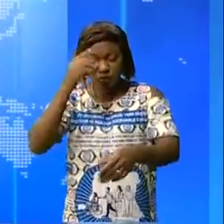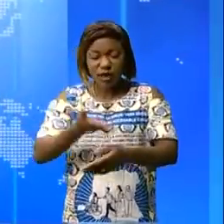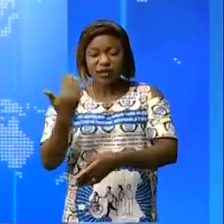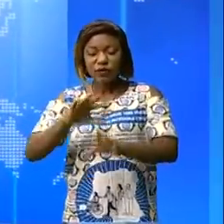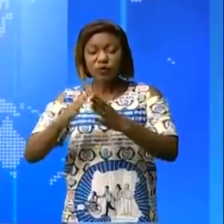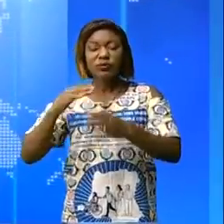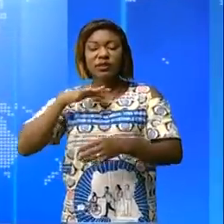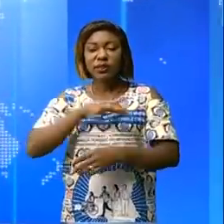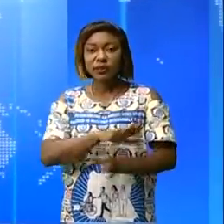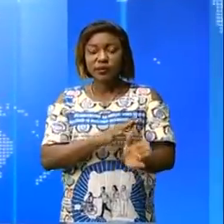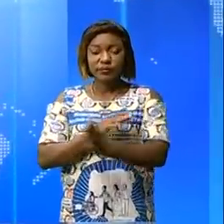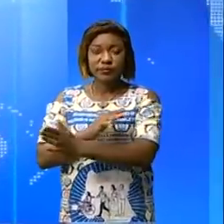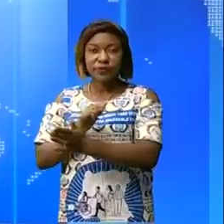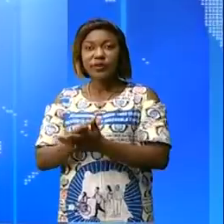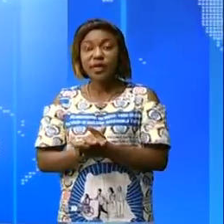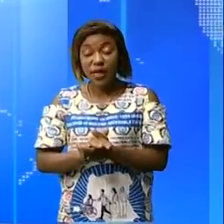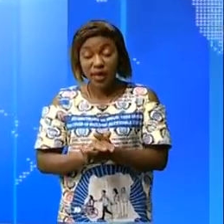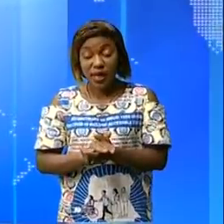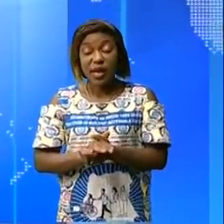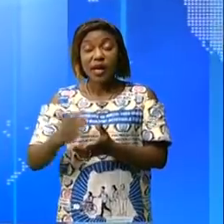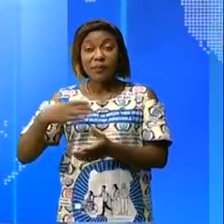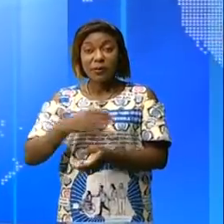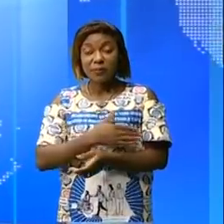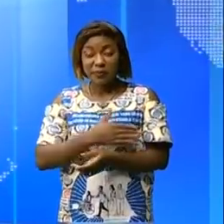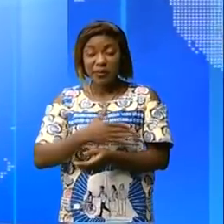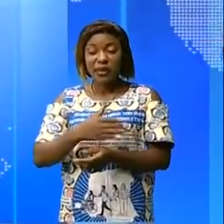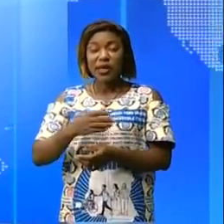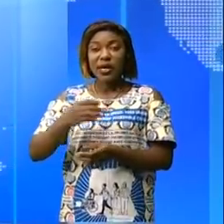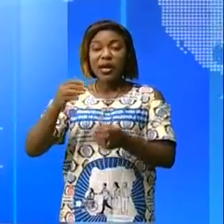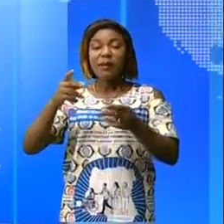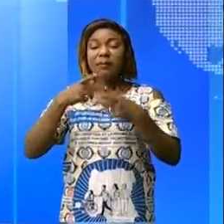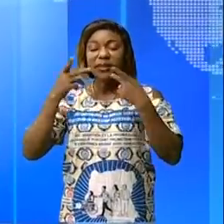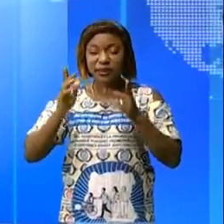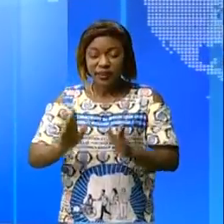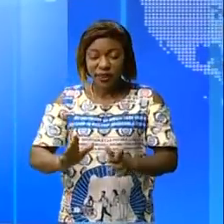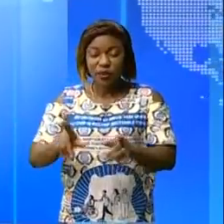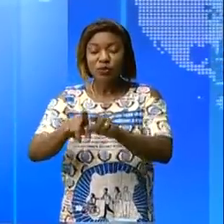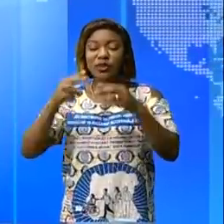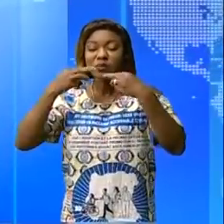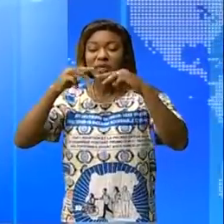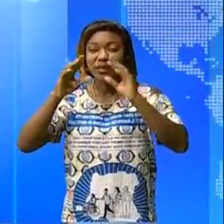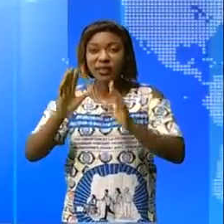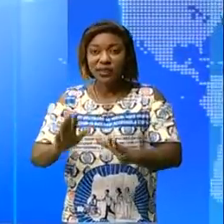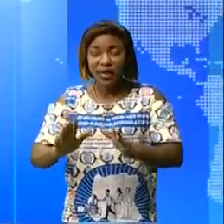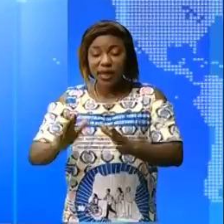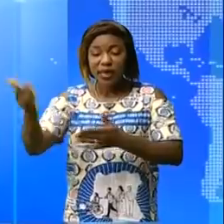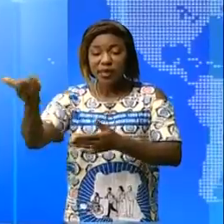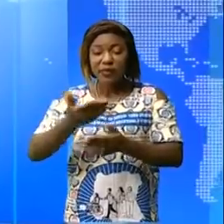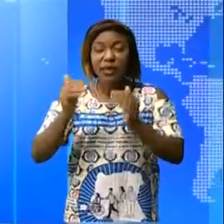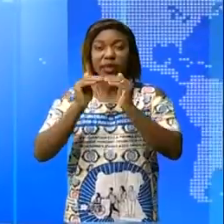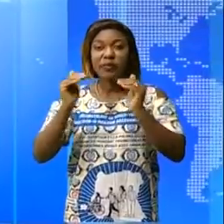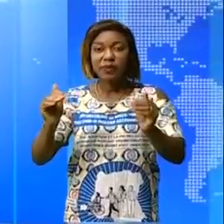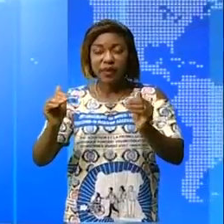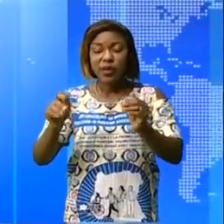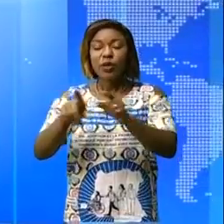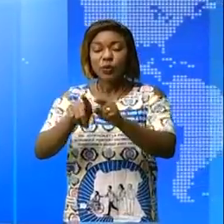sa majesté Cheba Debra Amélia est la servante de l'humanité et messagère internationale de la paix pour tous elle est